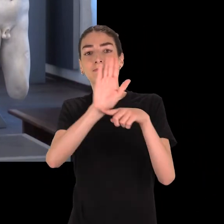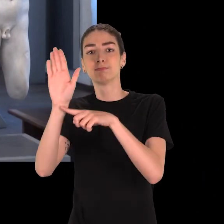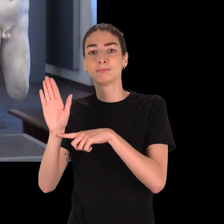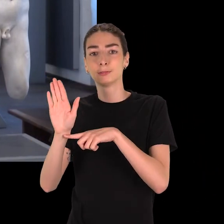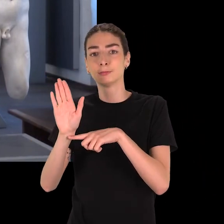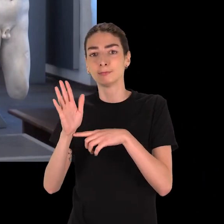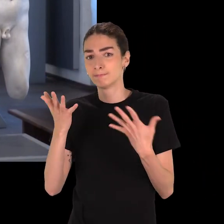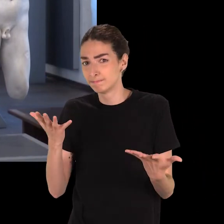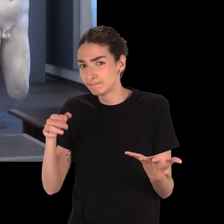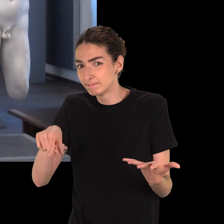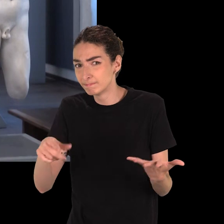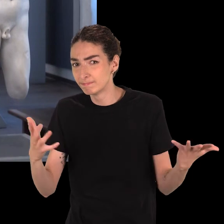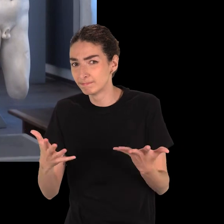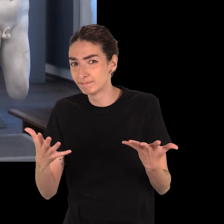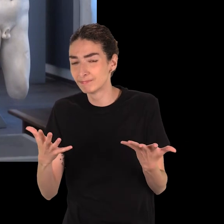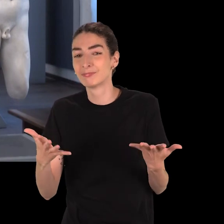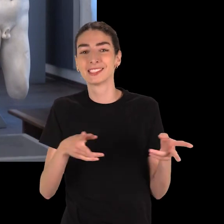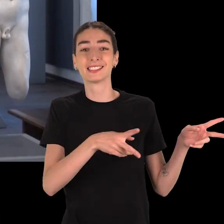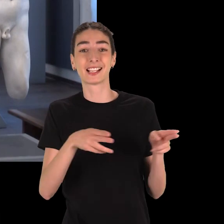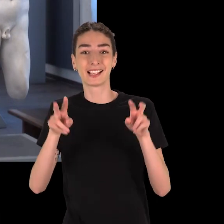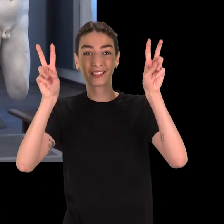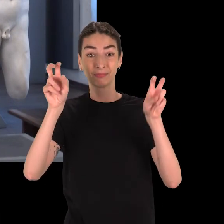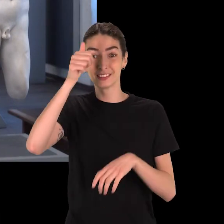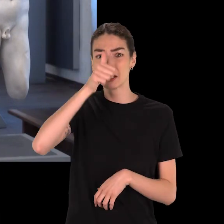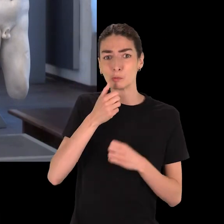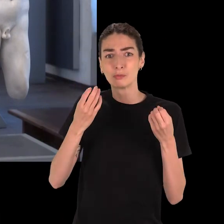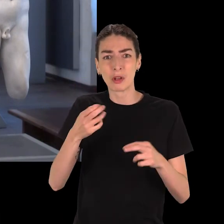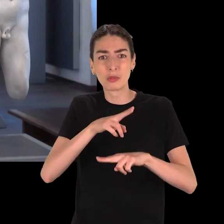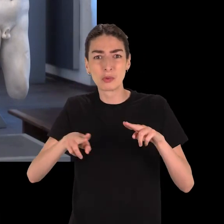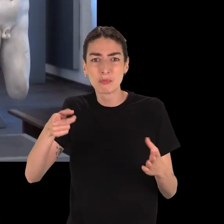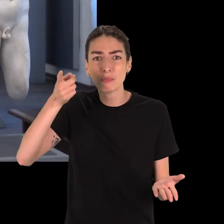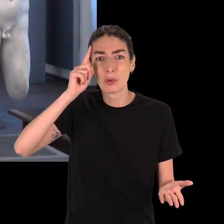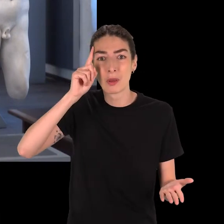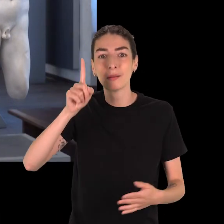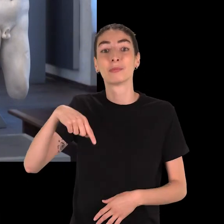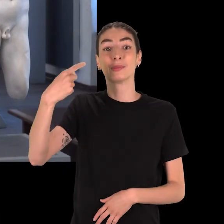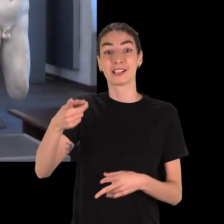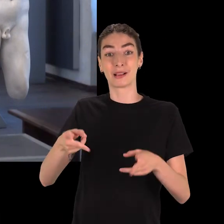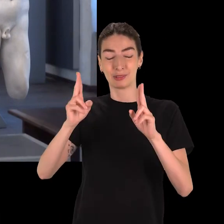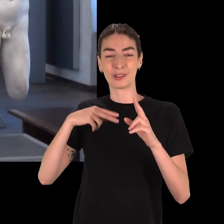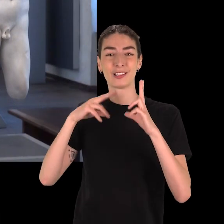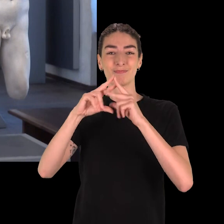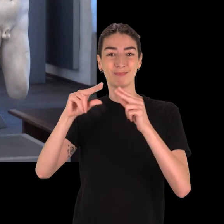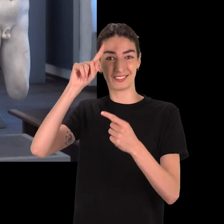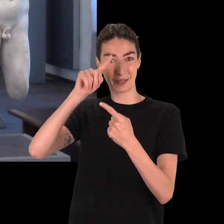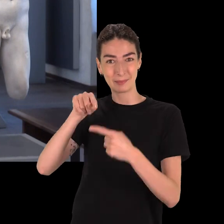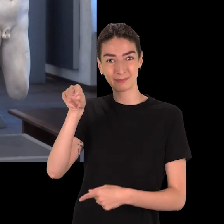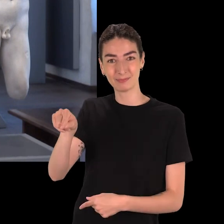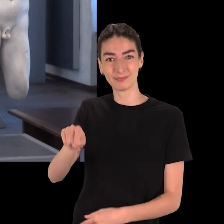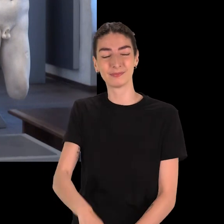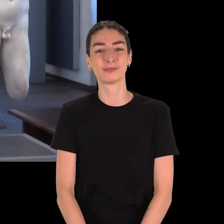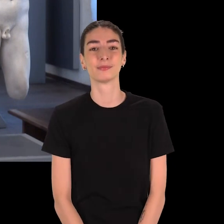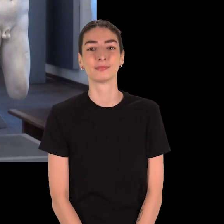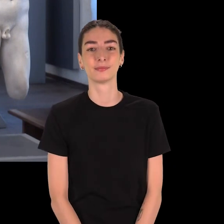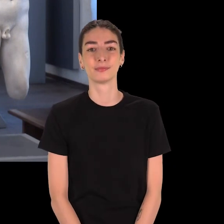vaincus, il y a le corps volontairement dénudé. Mais cela, je vous en parlerai dans le prochain épisode de notre série « Pourquoi nos statuts